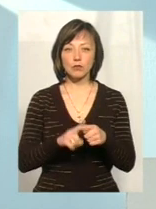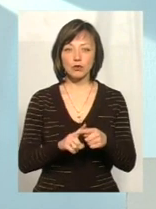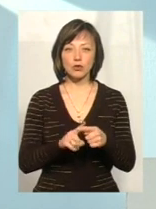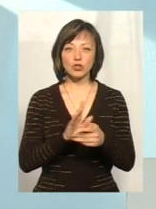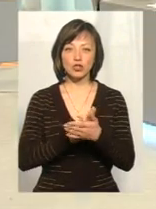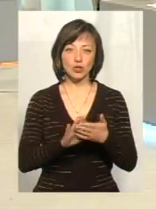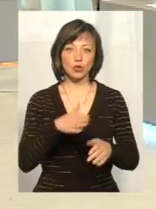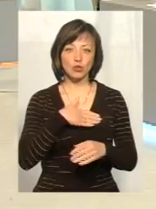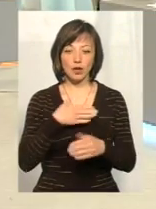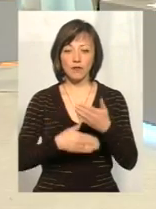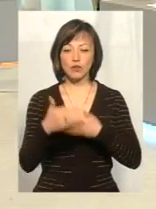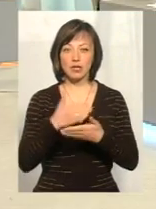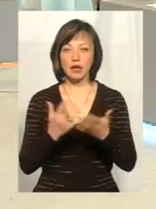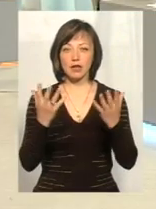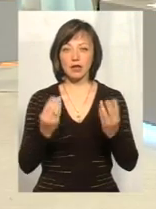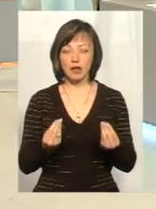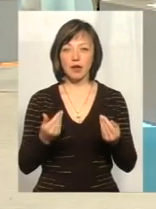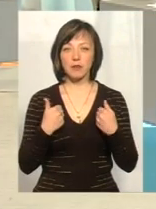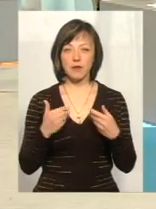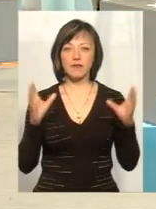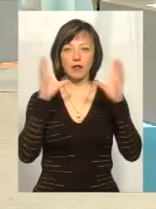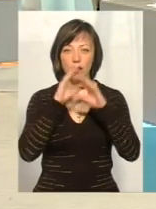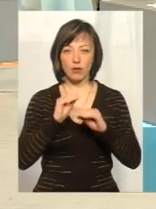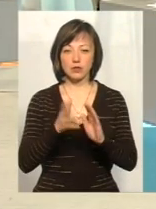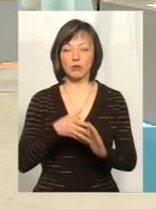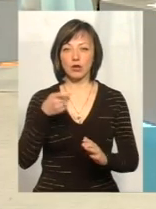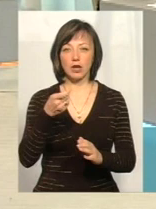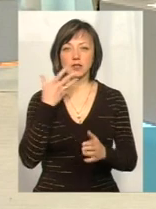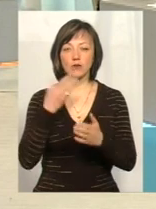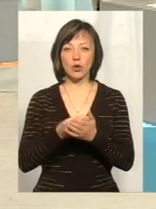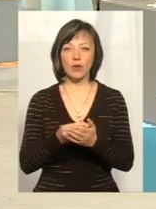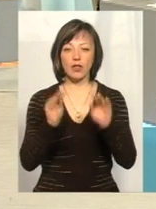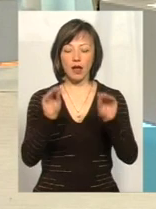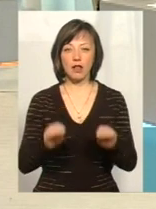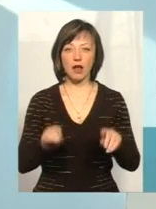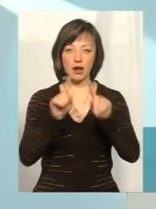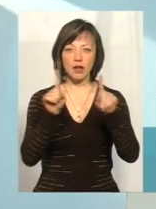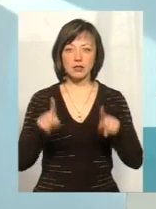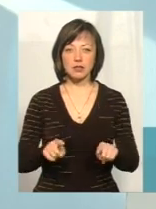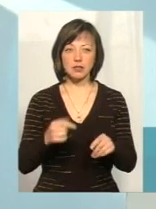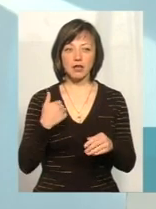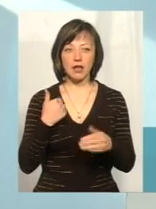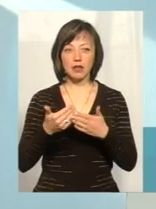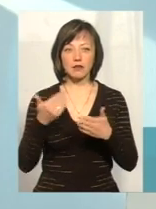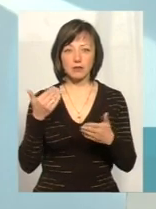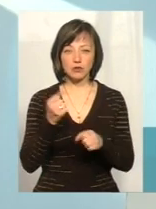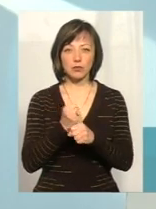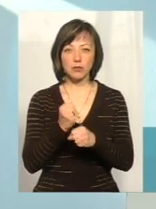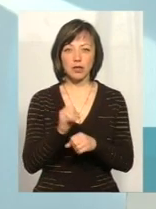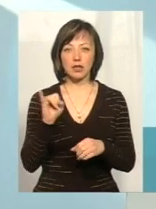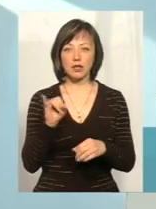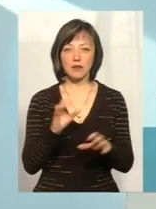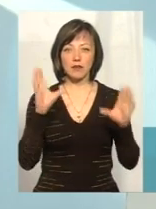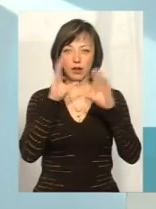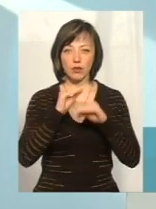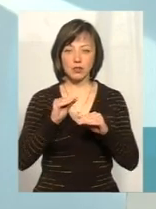чистою душею в останній день мені вдалося подати свою декларацію. Чернетку я завчасно зробила і, в принципі,